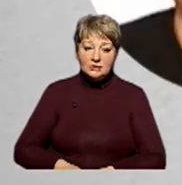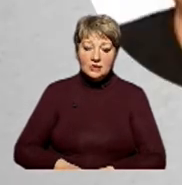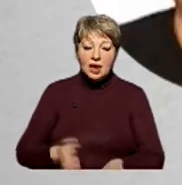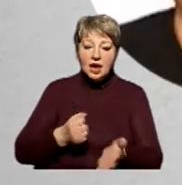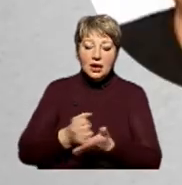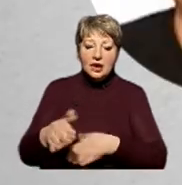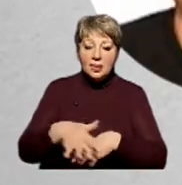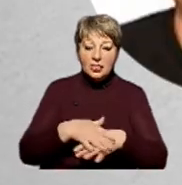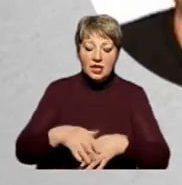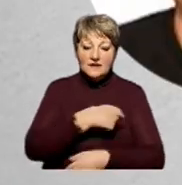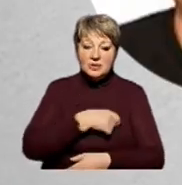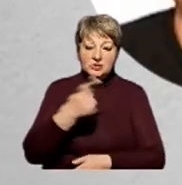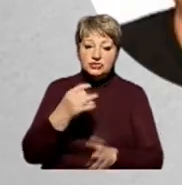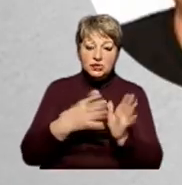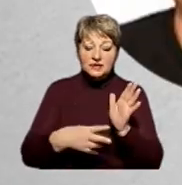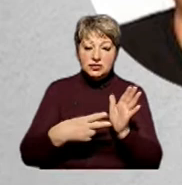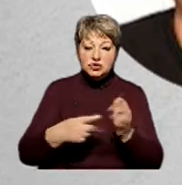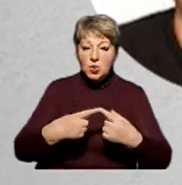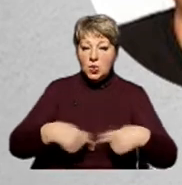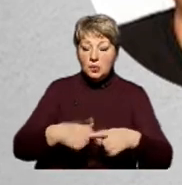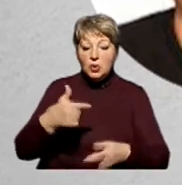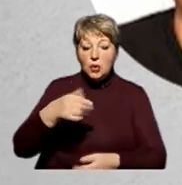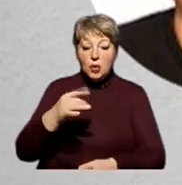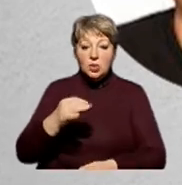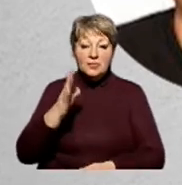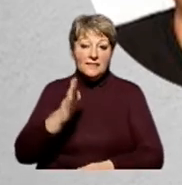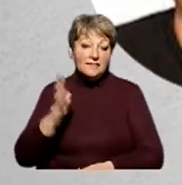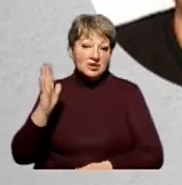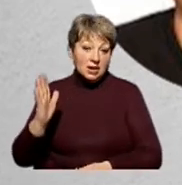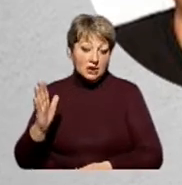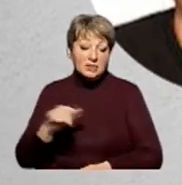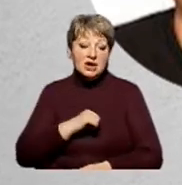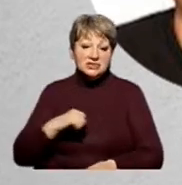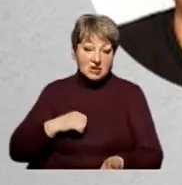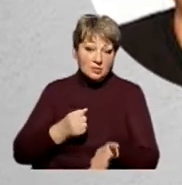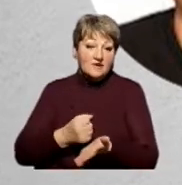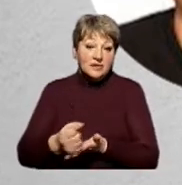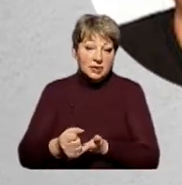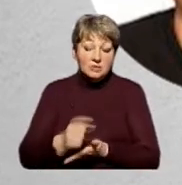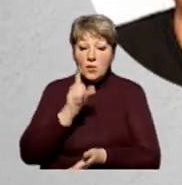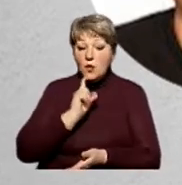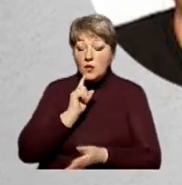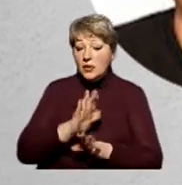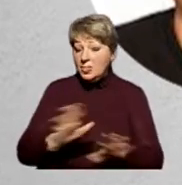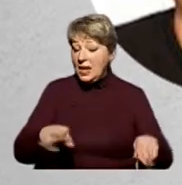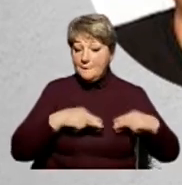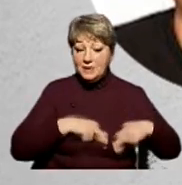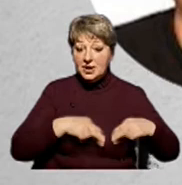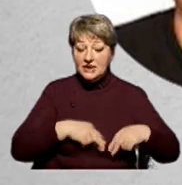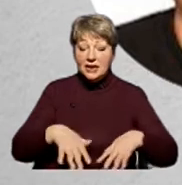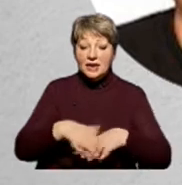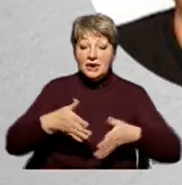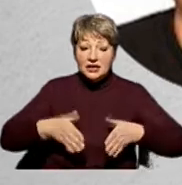Кандидат народні депутати по 197-му округу Голуб В'ячеслав Володимирович. Само висуванець. Тимчасово не працює.